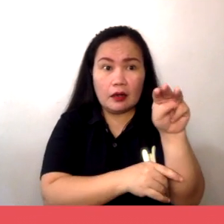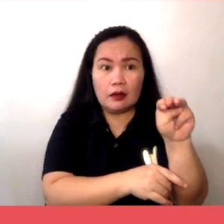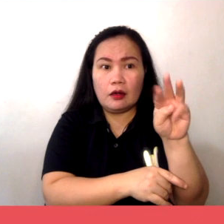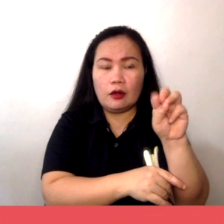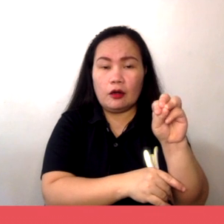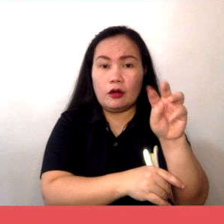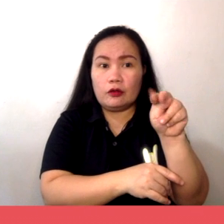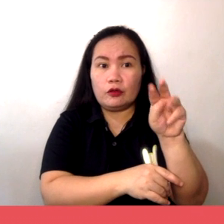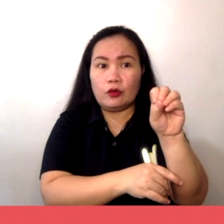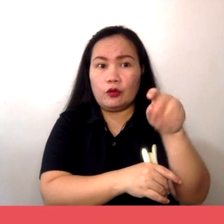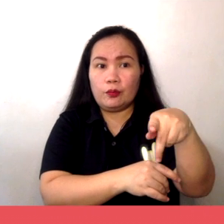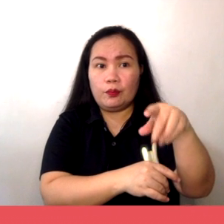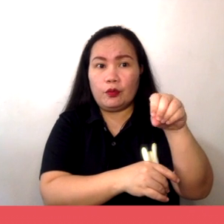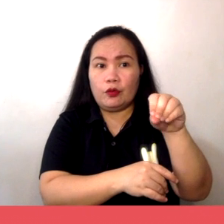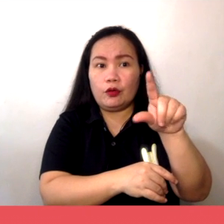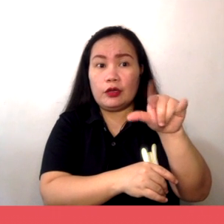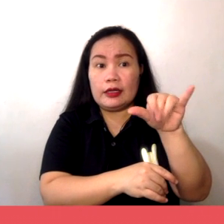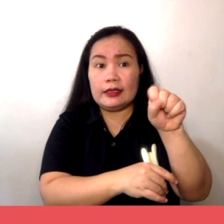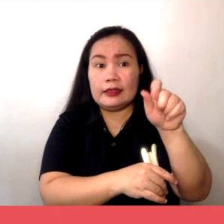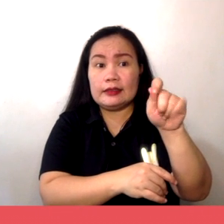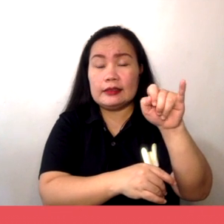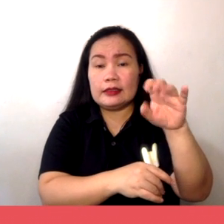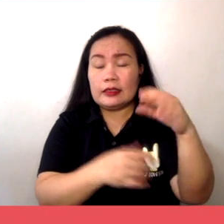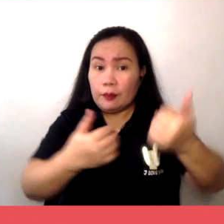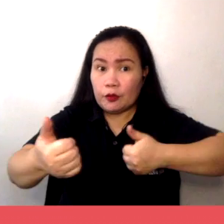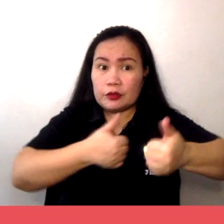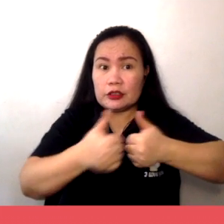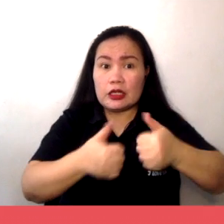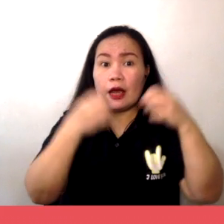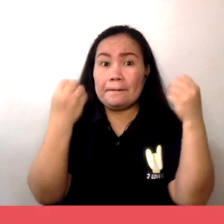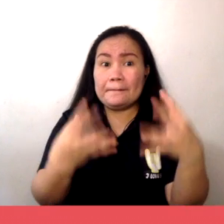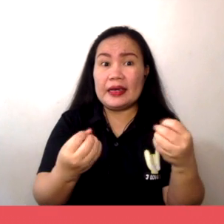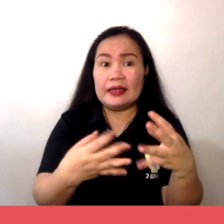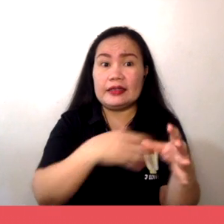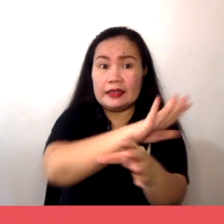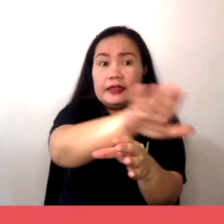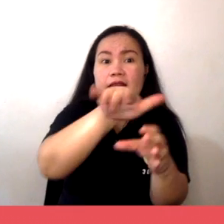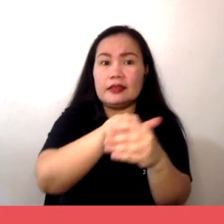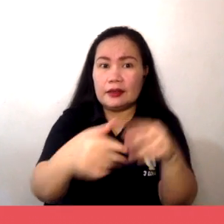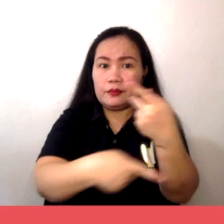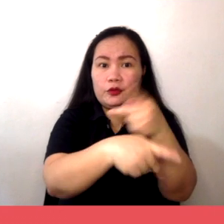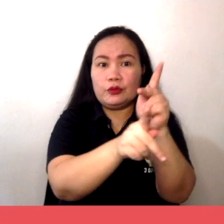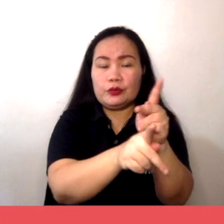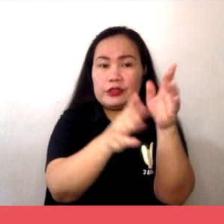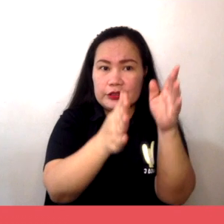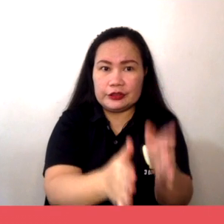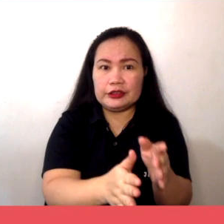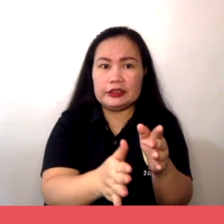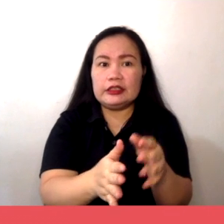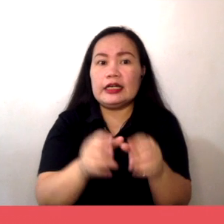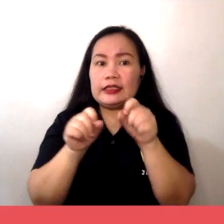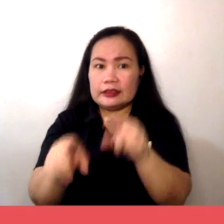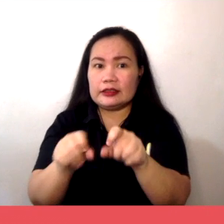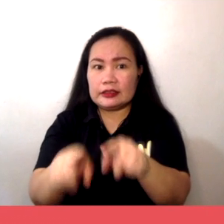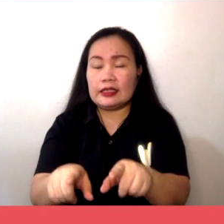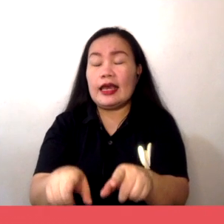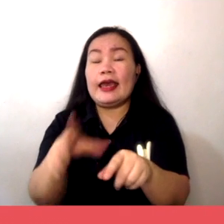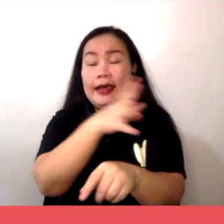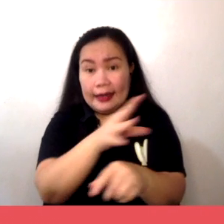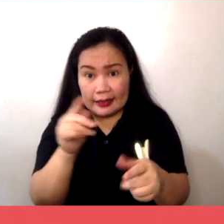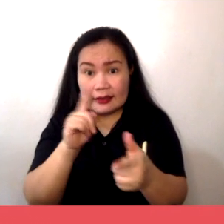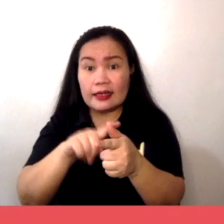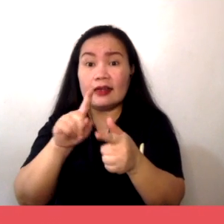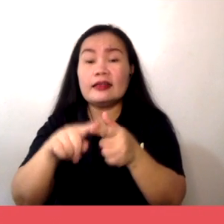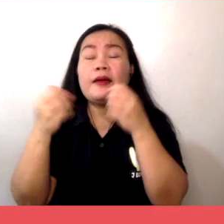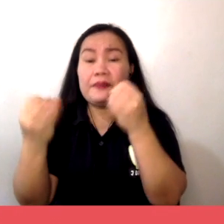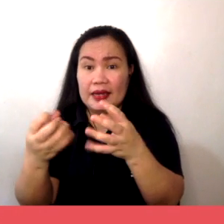pamilihan, maraming kalahok na producer ang nagbebenta ng mga produkto sa pamilihan, subalit marami rin ang